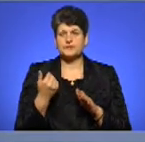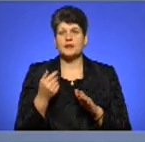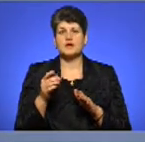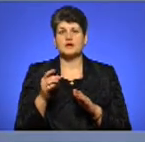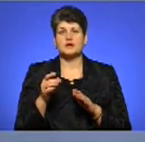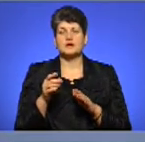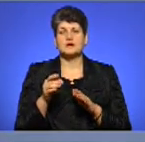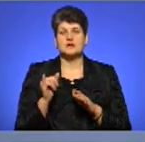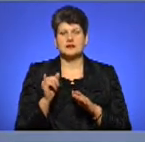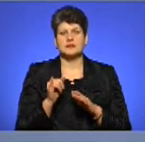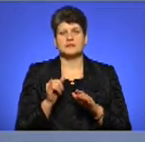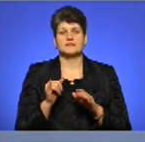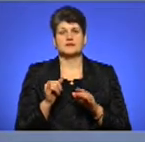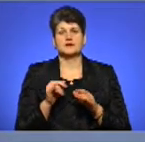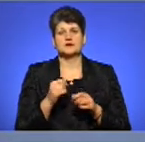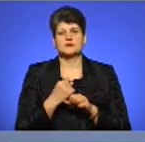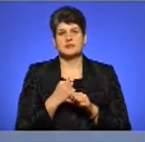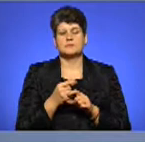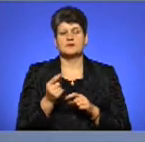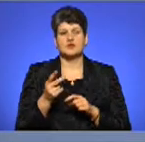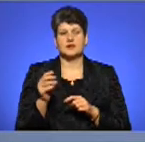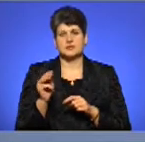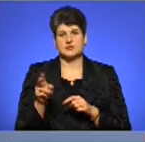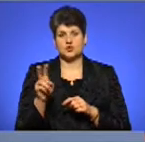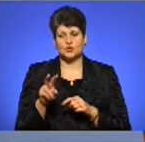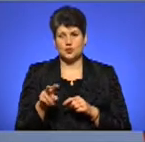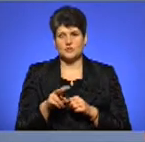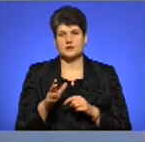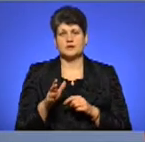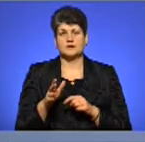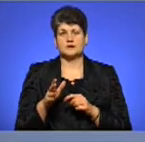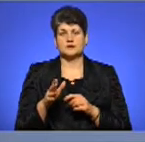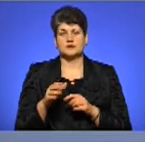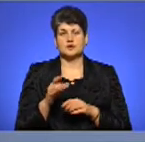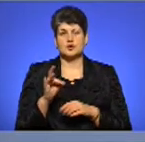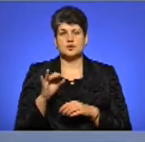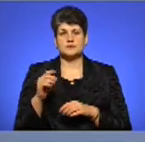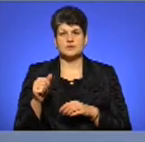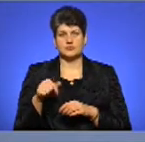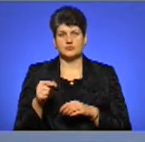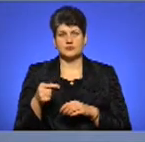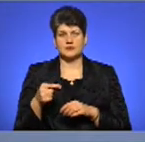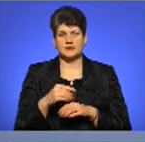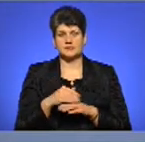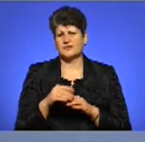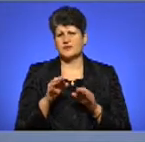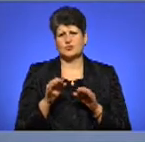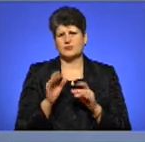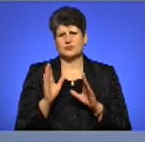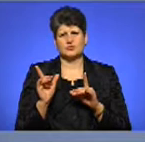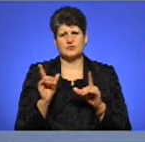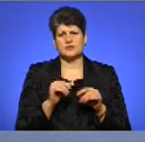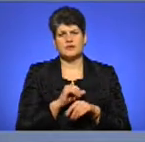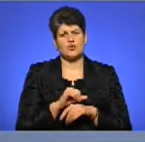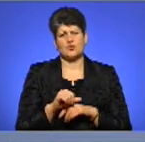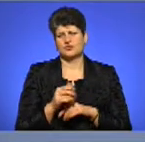разом, і якщо зробити півтора тисячі доларів, щоб розмитнювалися тут, в Тернополі, на митниці, то він ніколи в житті не буде їхати на кордон.